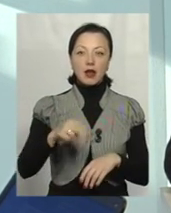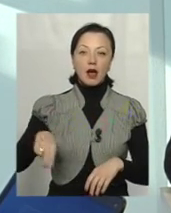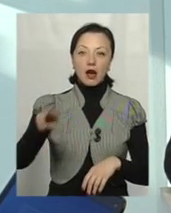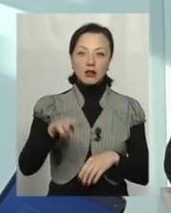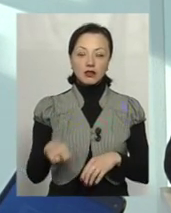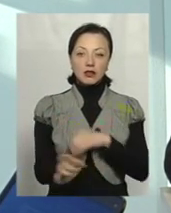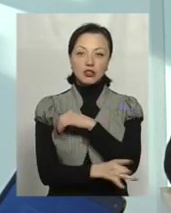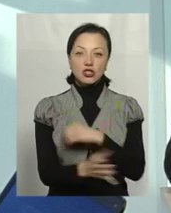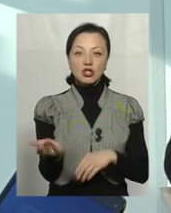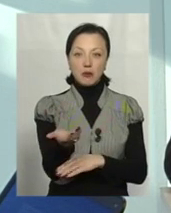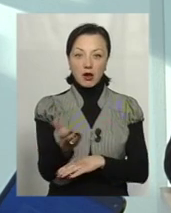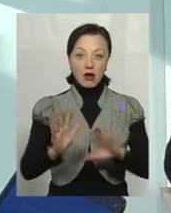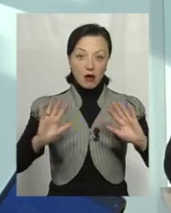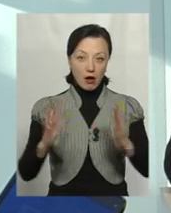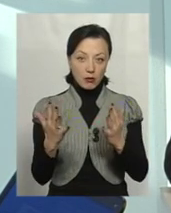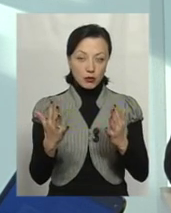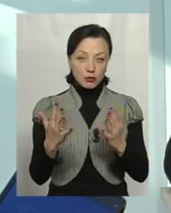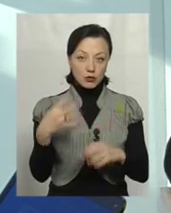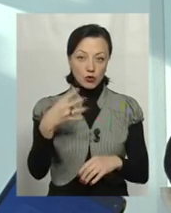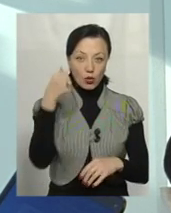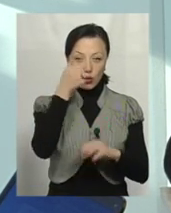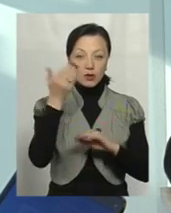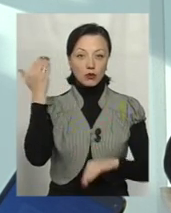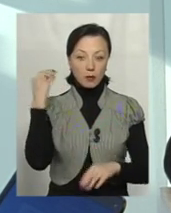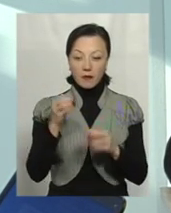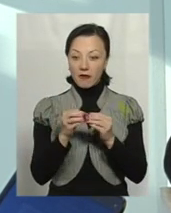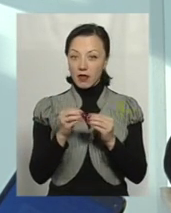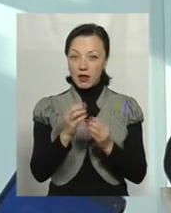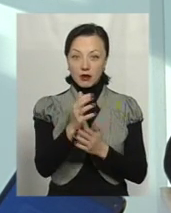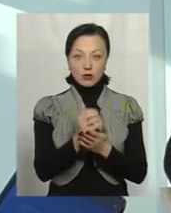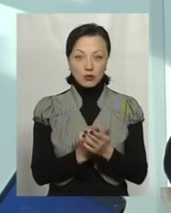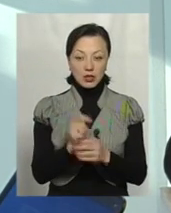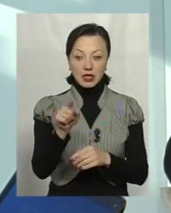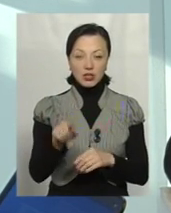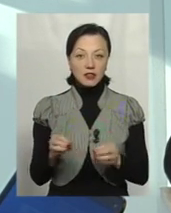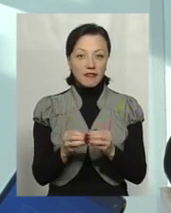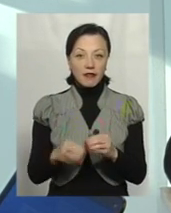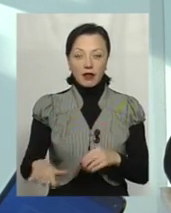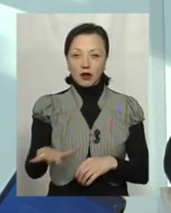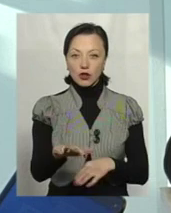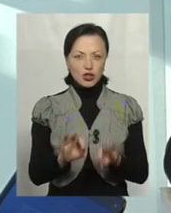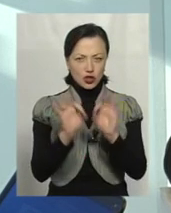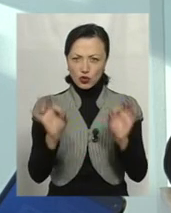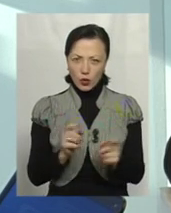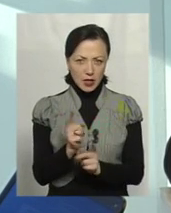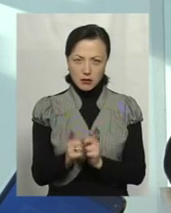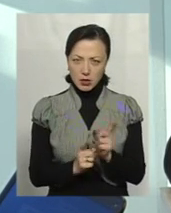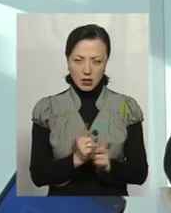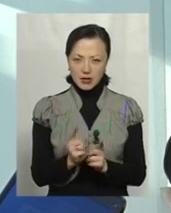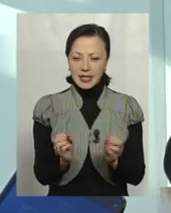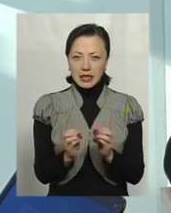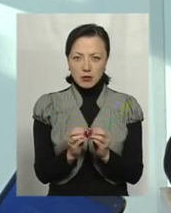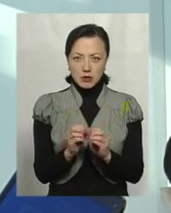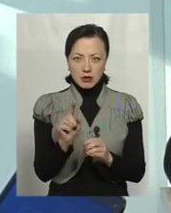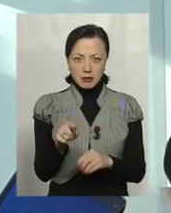І раптом 40 років тому на тих же ресурсах, на тій же території, нічого в не змінилось, тими ж